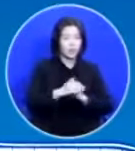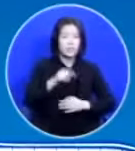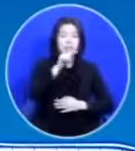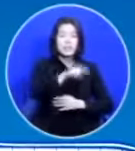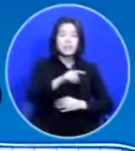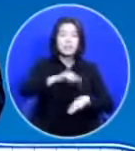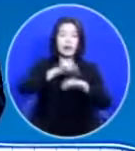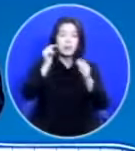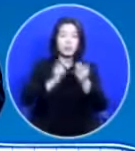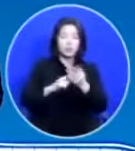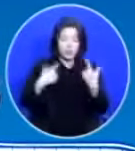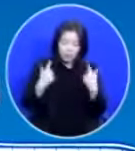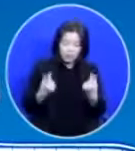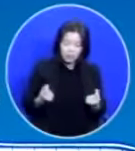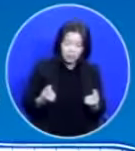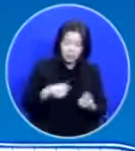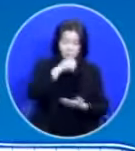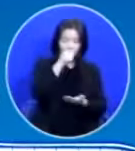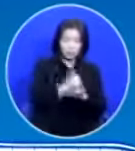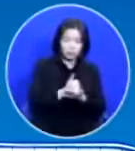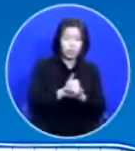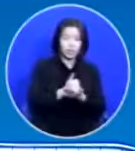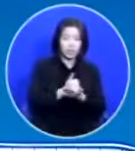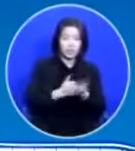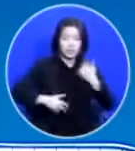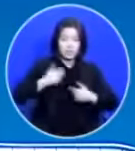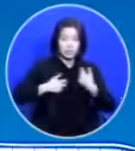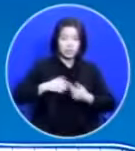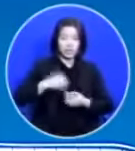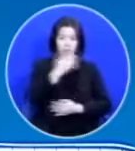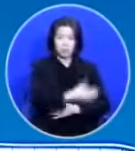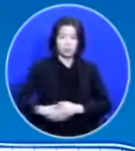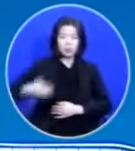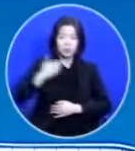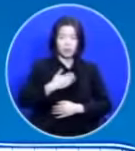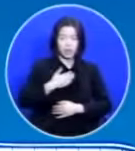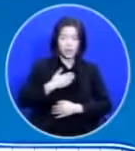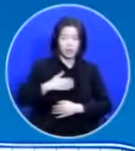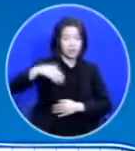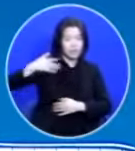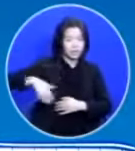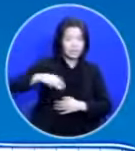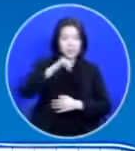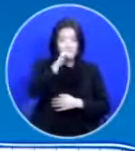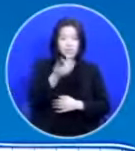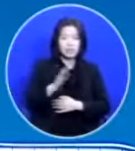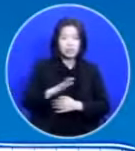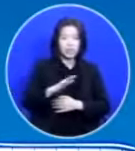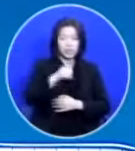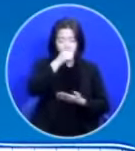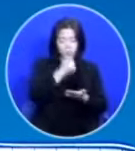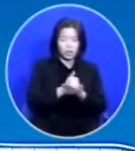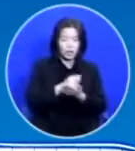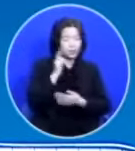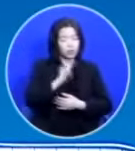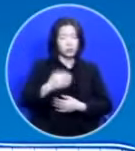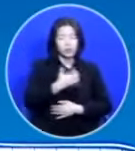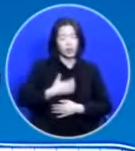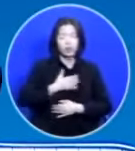여전히 죄를 즐기고자 하는 육신의 소품도 있지만 너는 이미 죄가 너무너무 괴로운 사람이 돼 있어